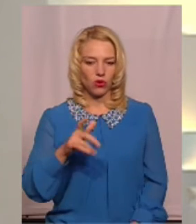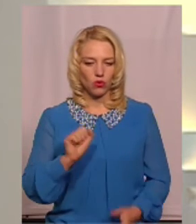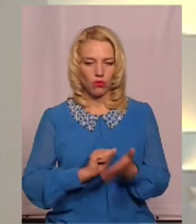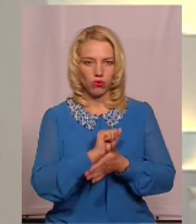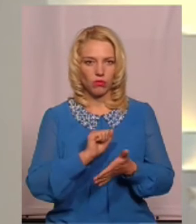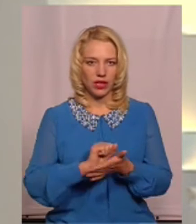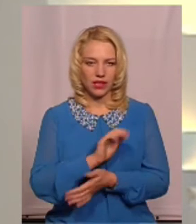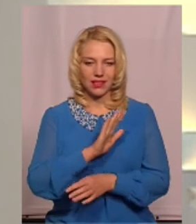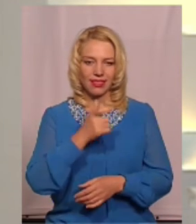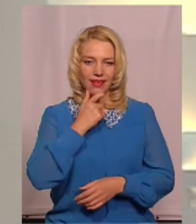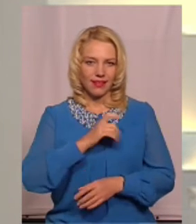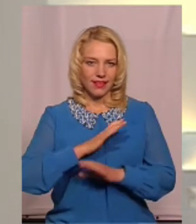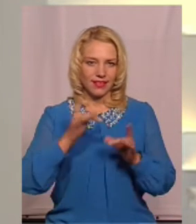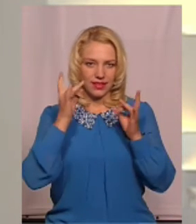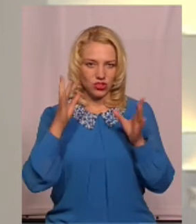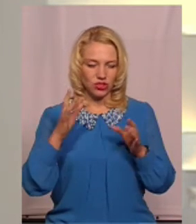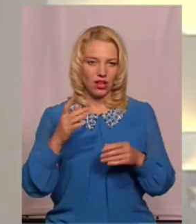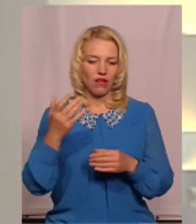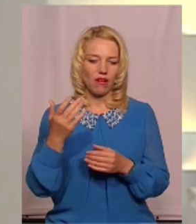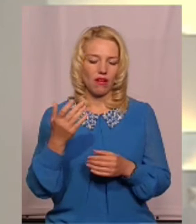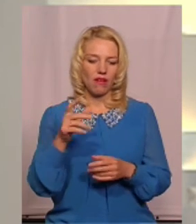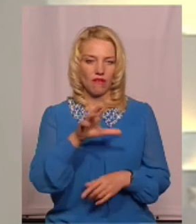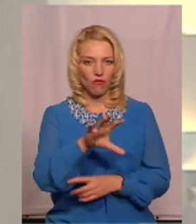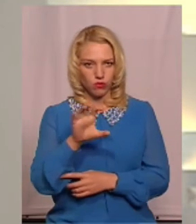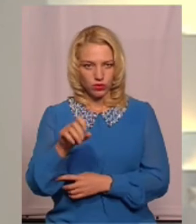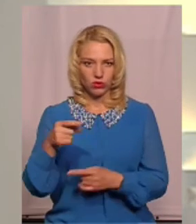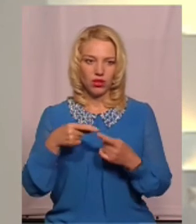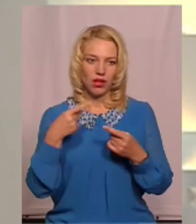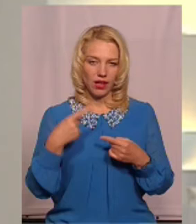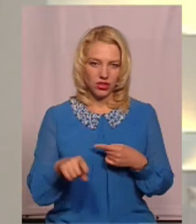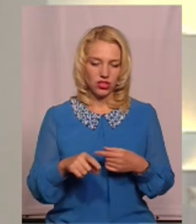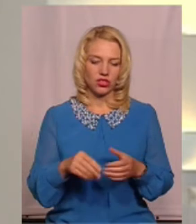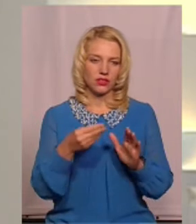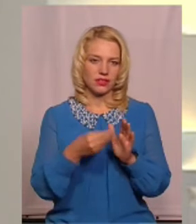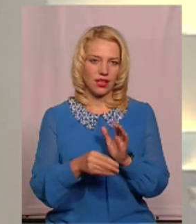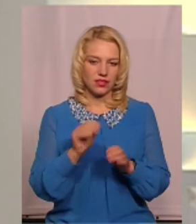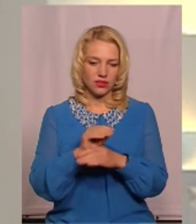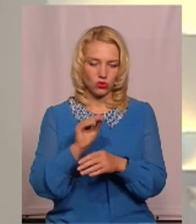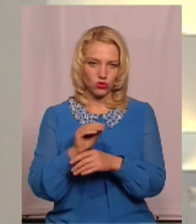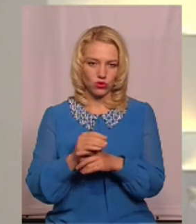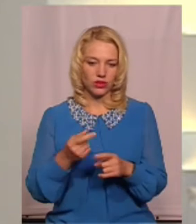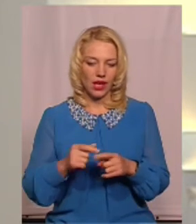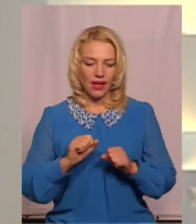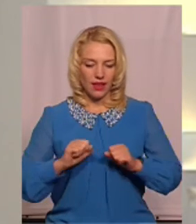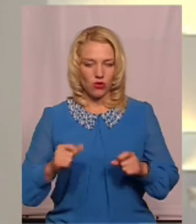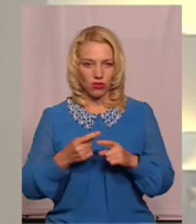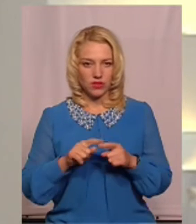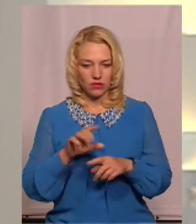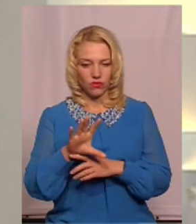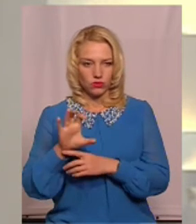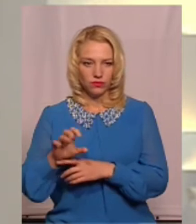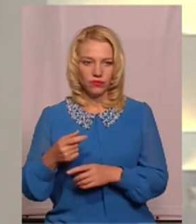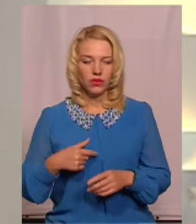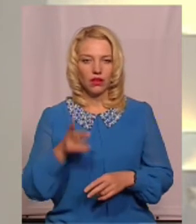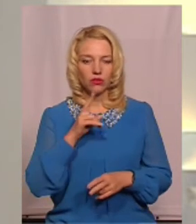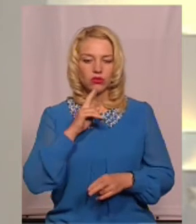публікації неетичних фото. Інші засуджують героїв цих фото. Дехто скажеться на